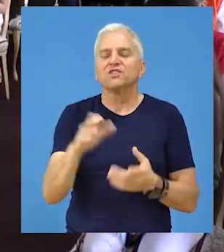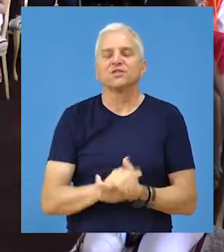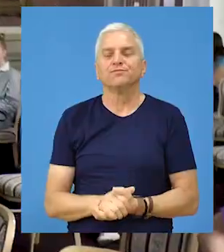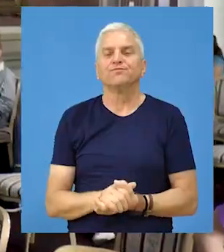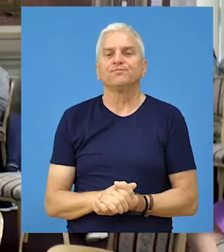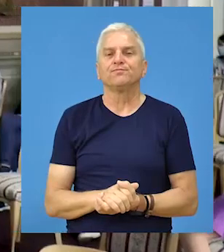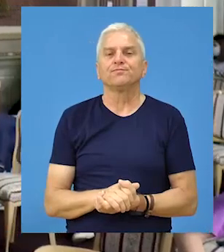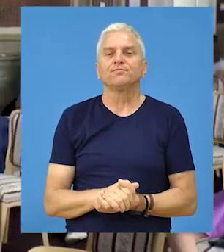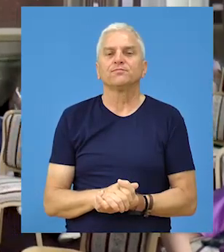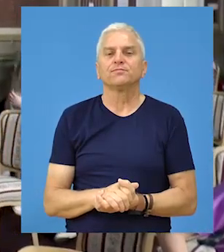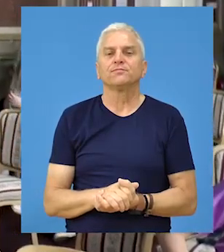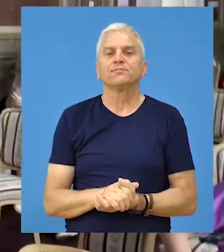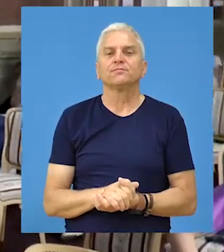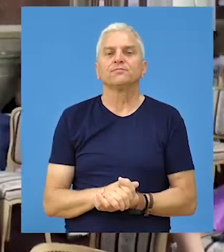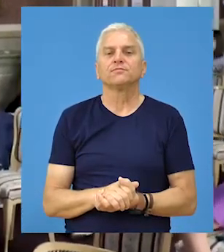Konjović.